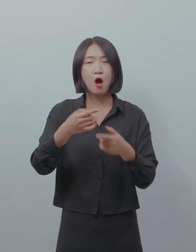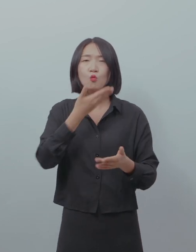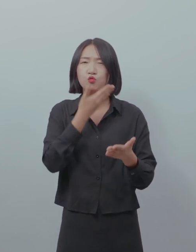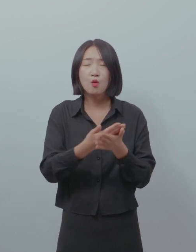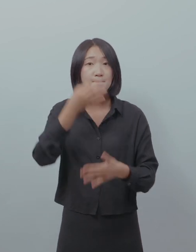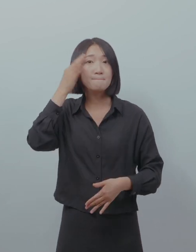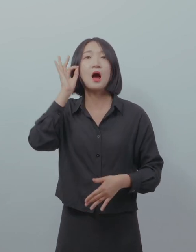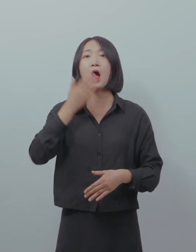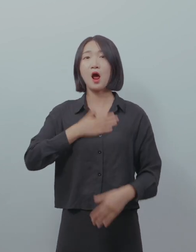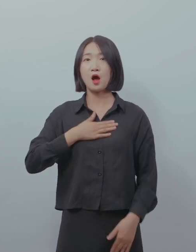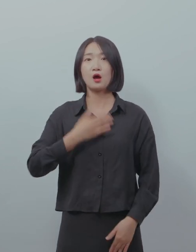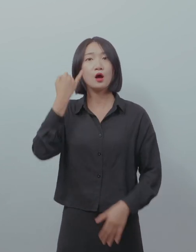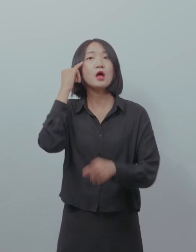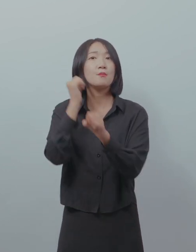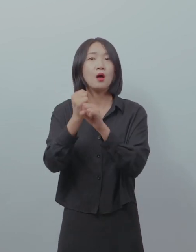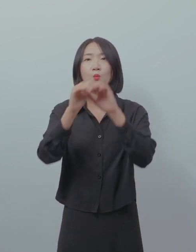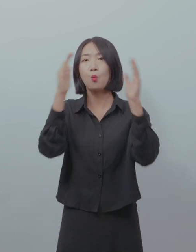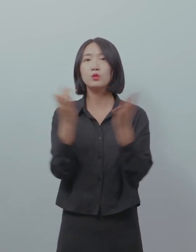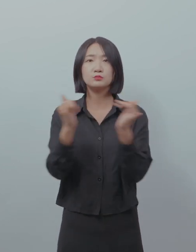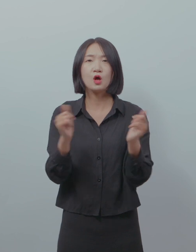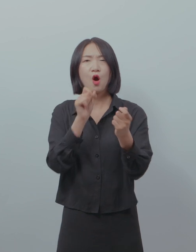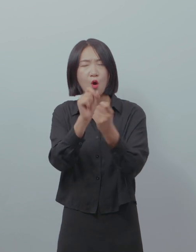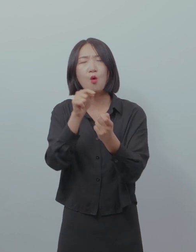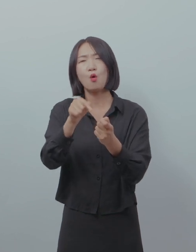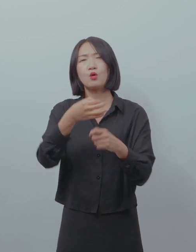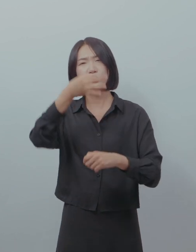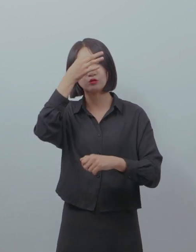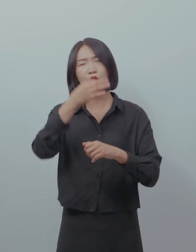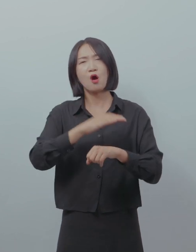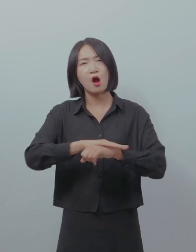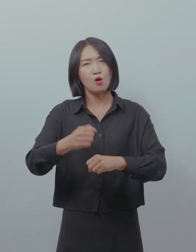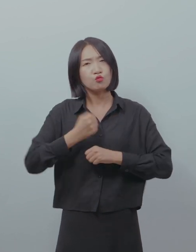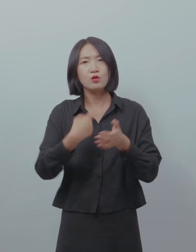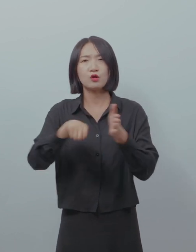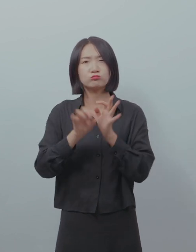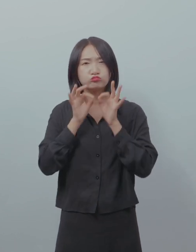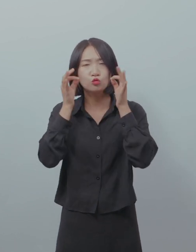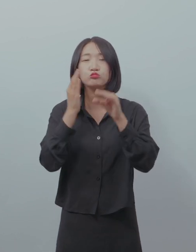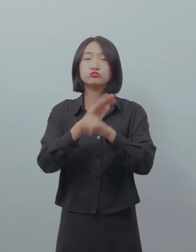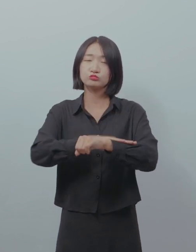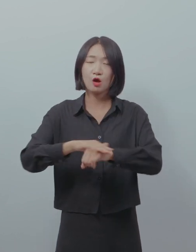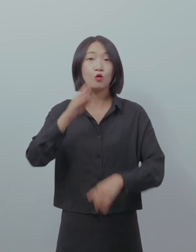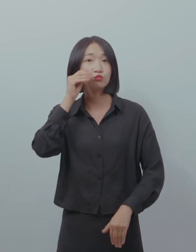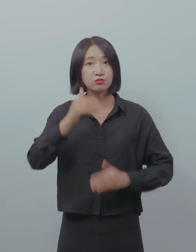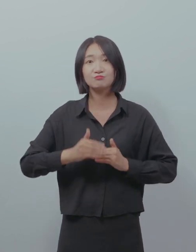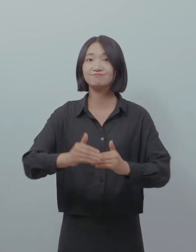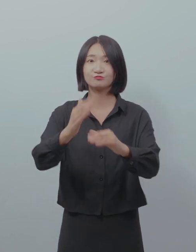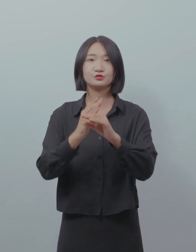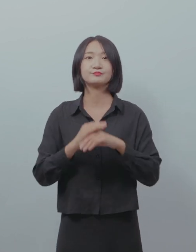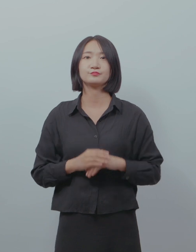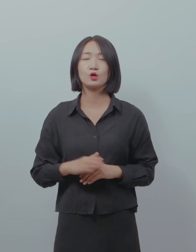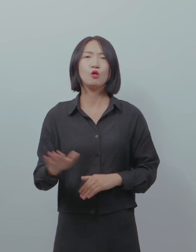대한 중요성도 인식을 하고 있고 제품을 개발하는 모든 사람들이 이 접근성을 지키기 위해 열심히 노력하고 있어서 잘